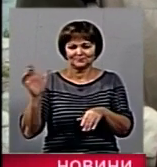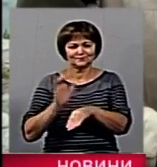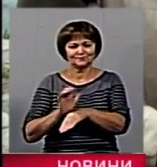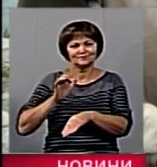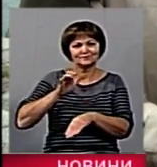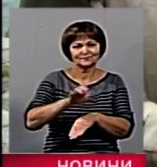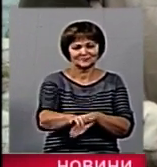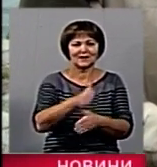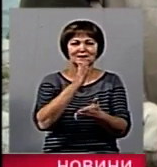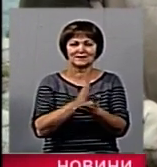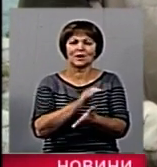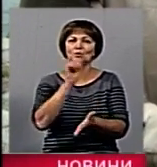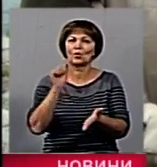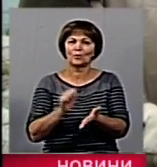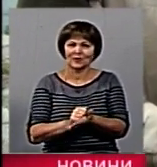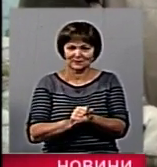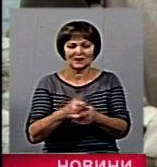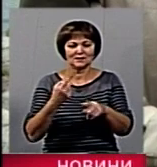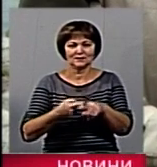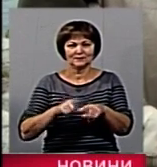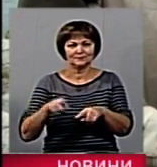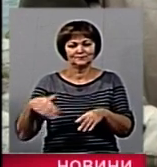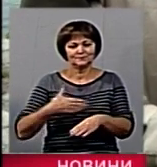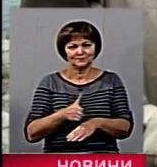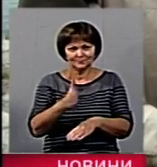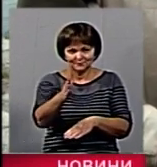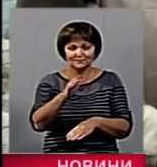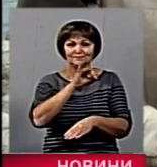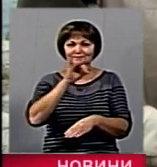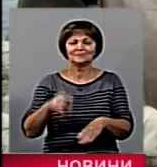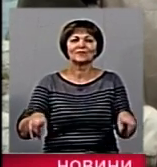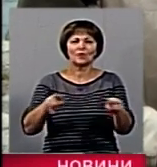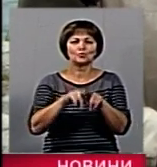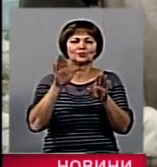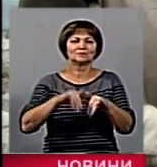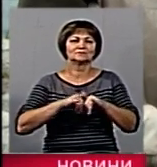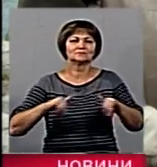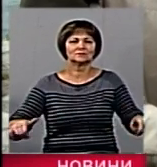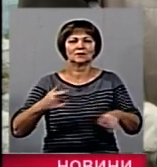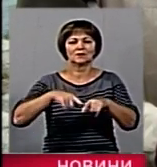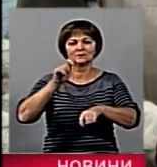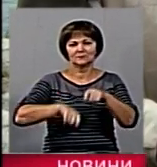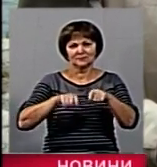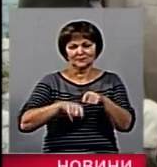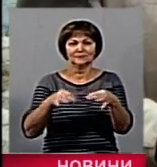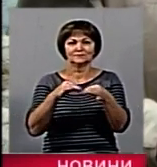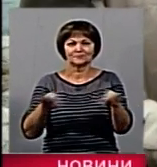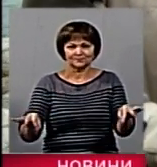відповідні документи на цю рибу. І також вона пройшла ветеринарне свідоцтво,